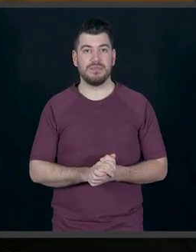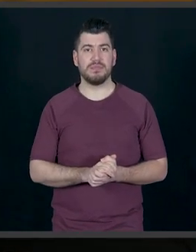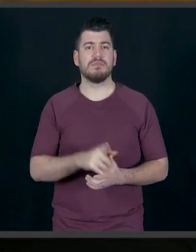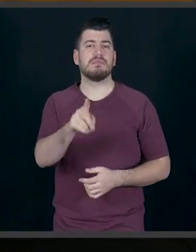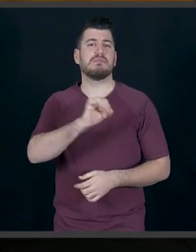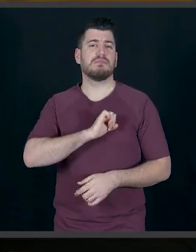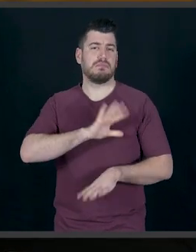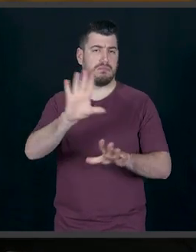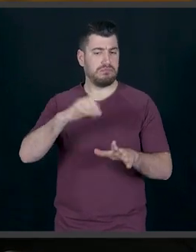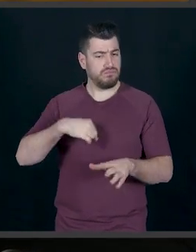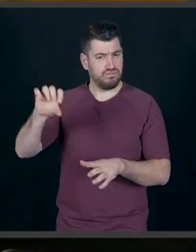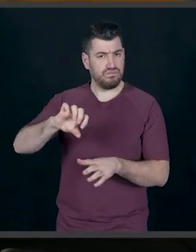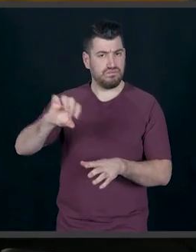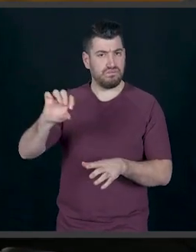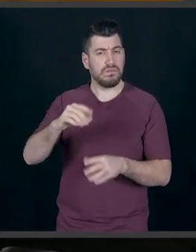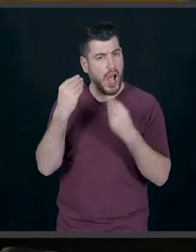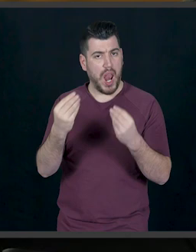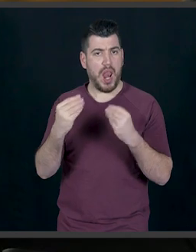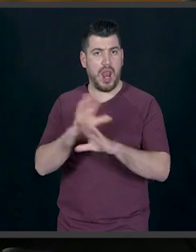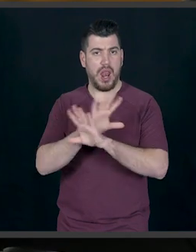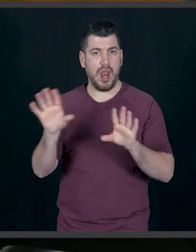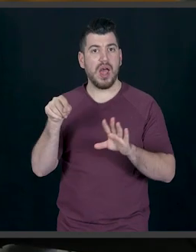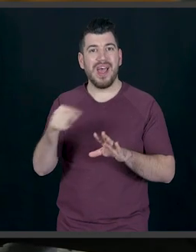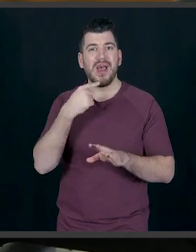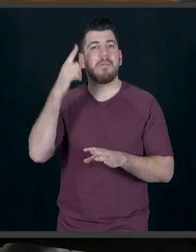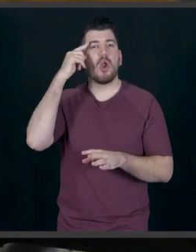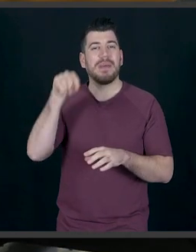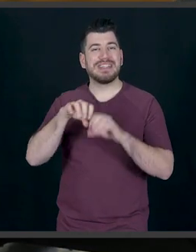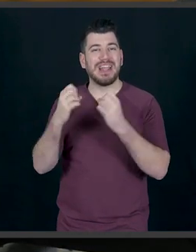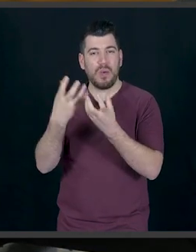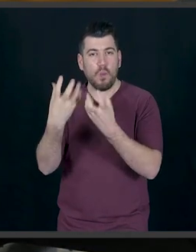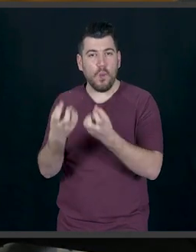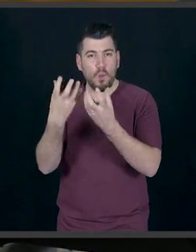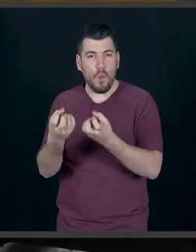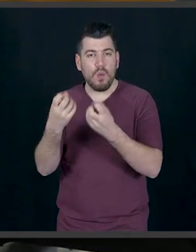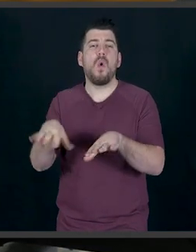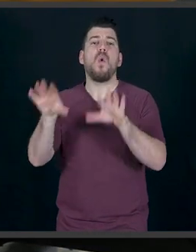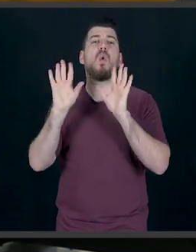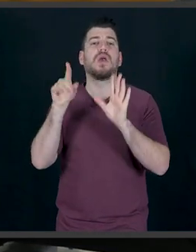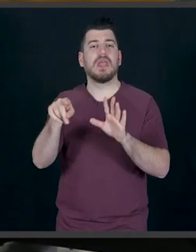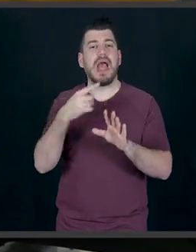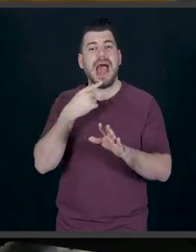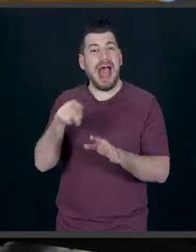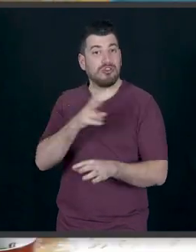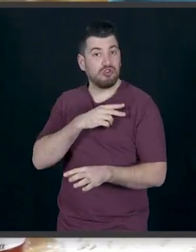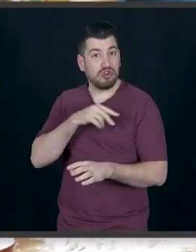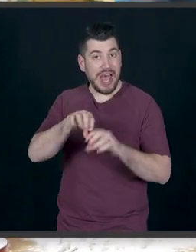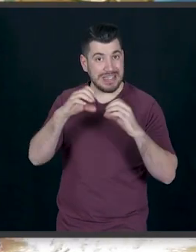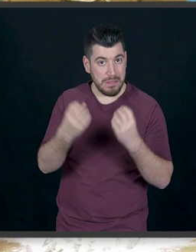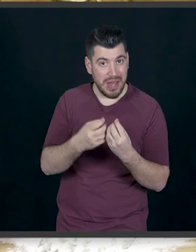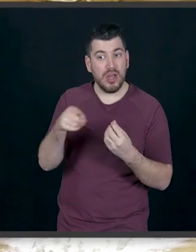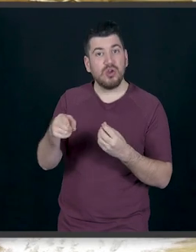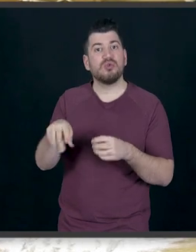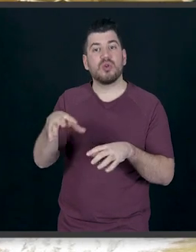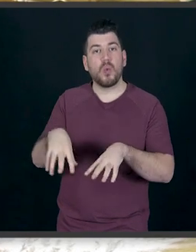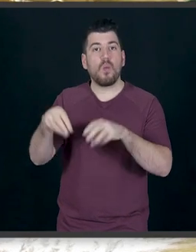Μη φοβάστε, άμα βάλουμε πολύ σπορέλαιο, μην νομίζετε ότι θα ρουφήξουν πολύ λάδι τα ντόνατ. Τα ντόνατ δεν ρουφάνε λάδι, εφόσον κάνουμε σωστά το ζυμάρι μας.